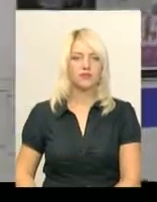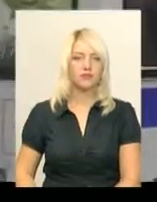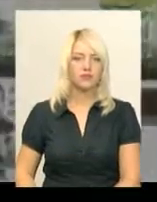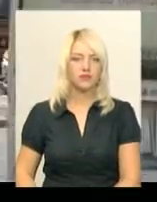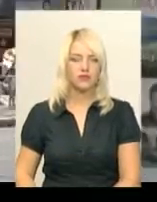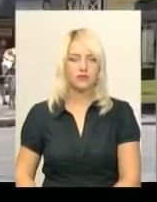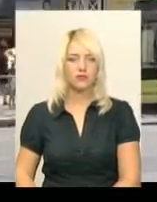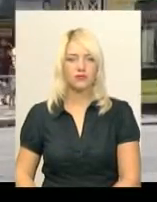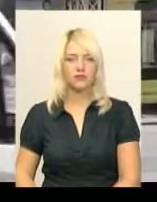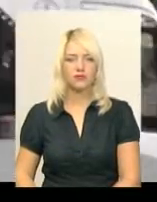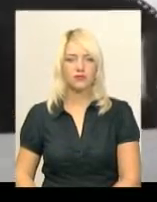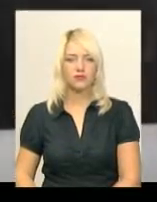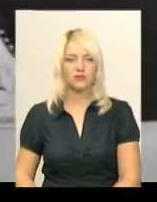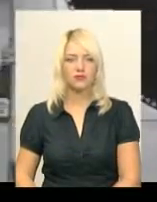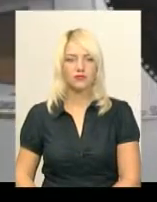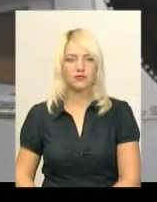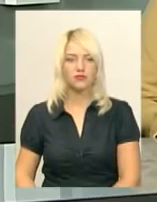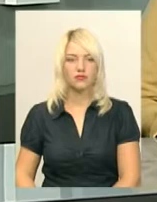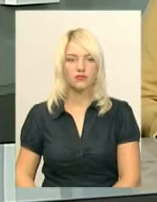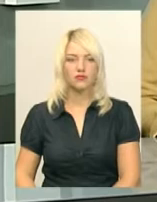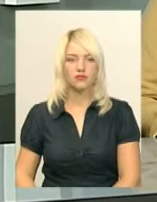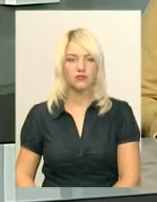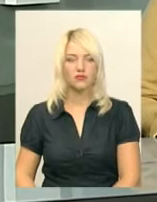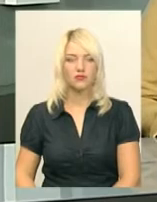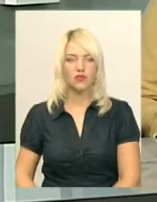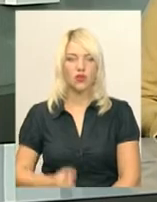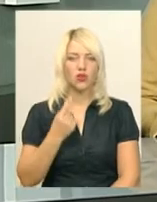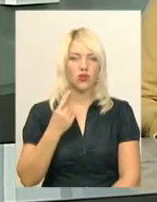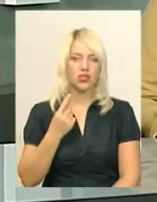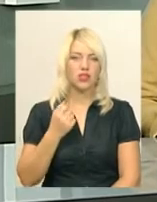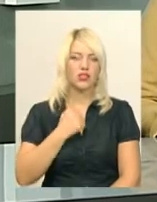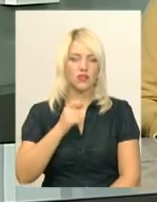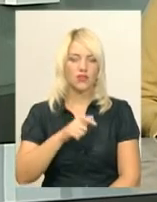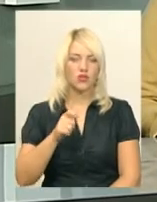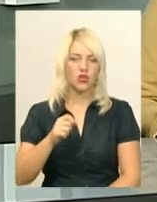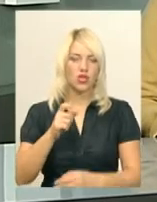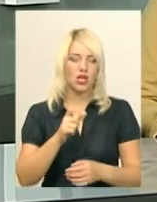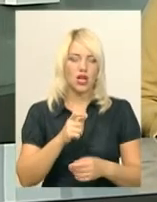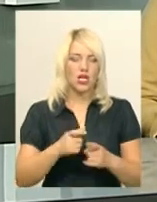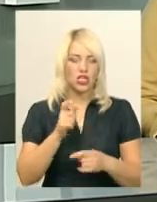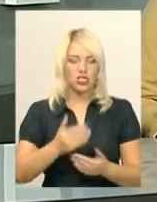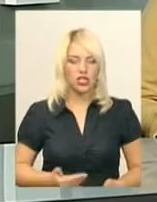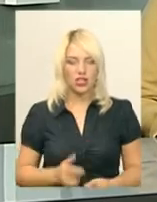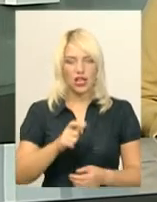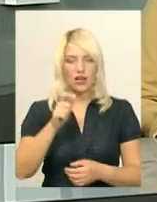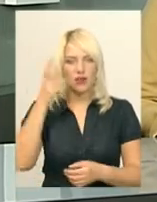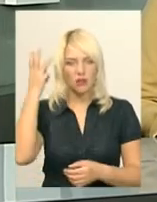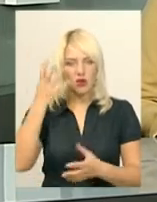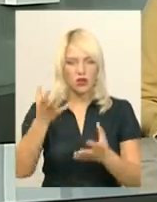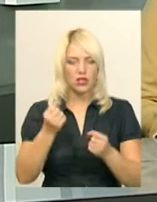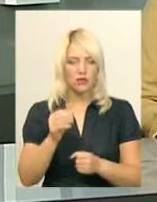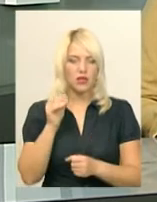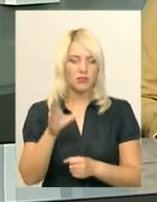Дем'ян Цегольник, новини Поділля, Центр. 11 військових жителів Хмельниччини отримали посвідчення бійців